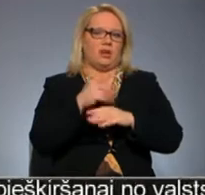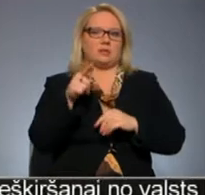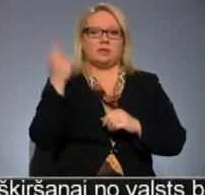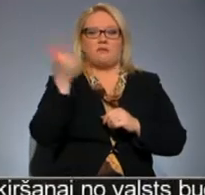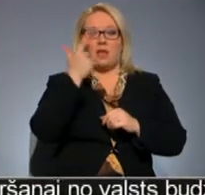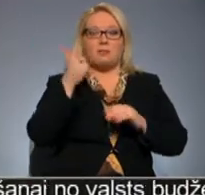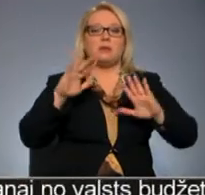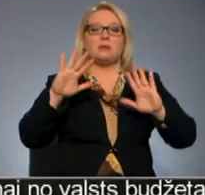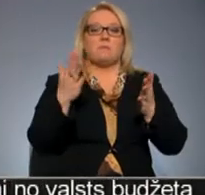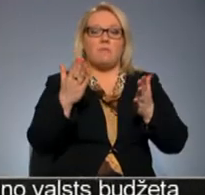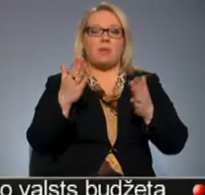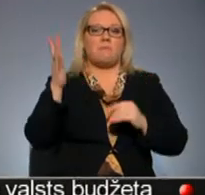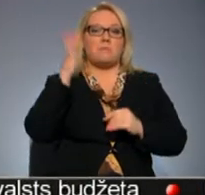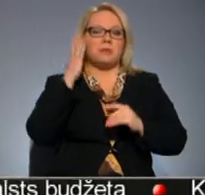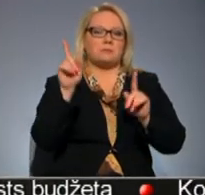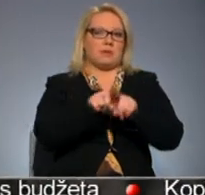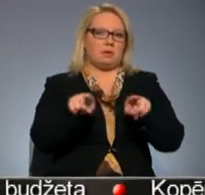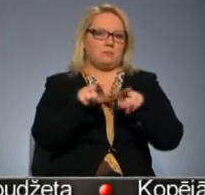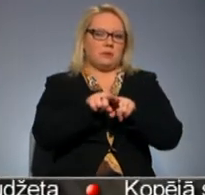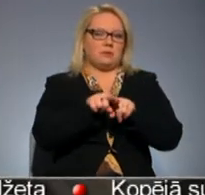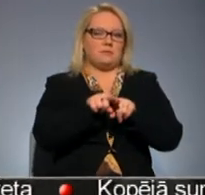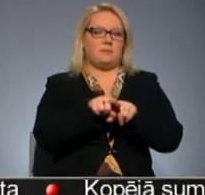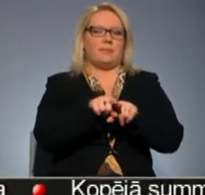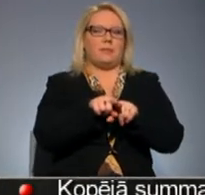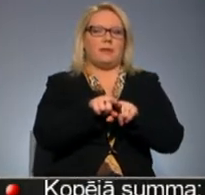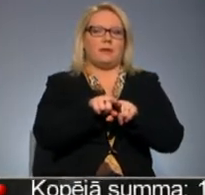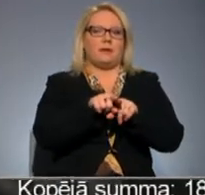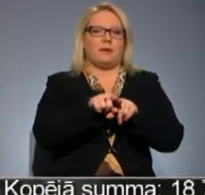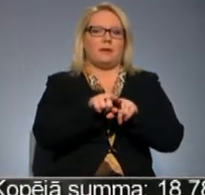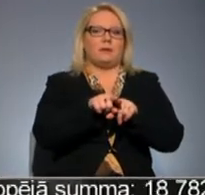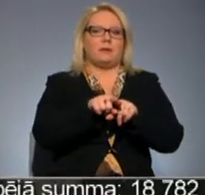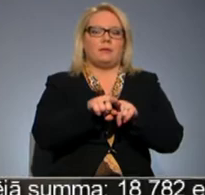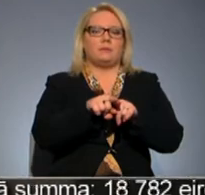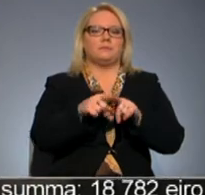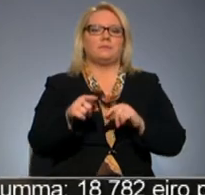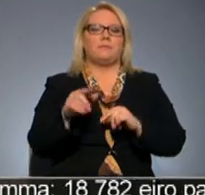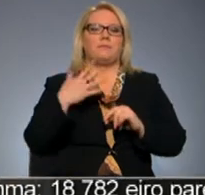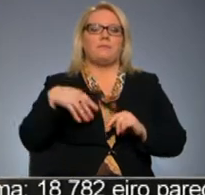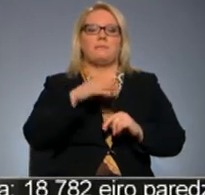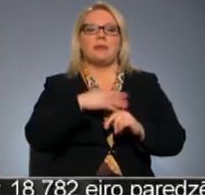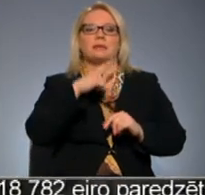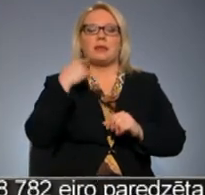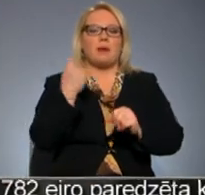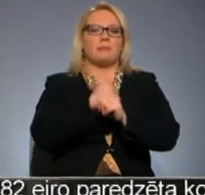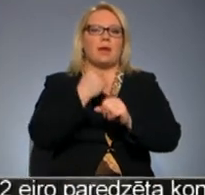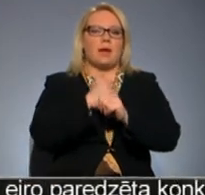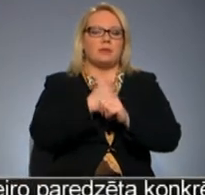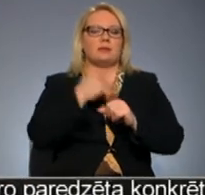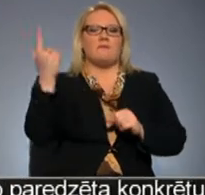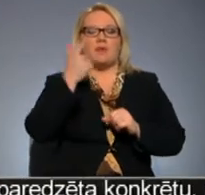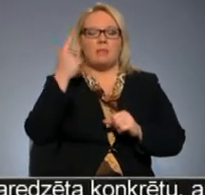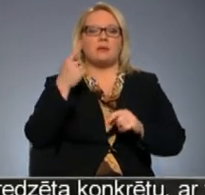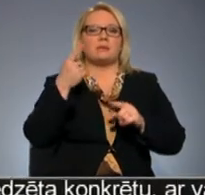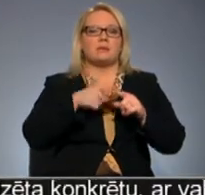pilmas ir, bet tāds princips ir tāds pats, pamatprincips. Mēs gribam taisīt filmus, kādas mēs